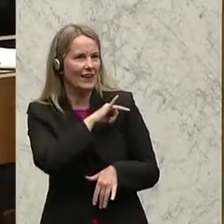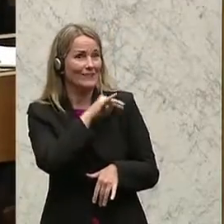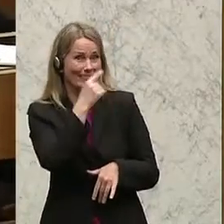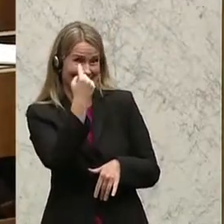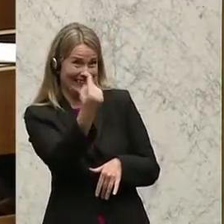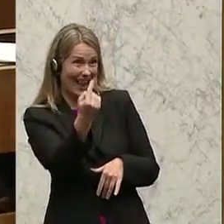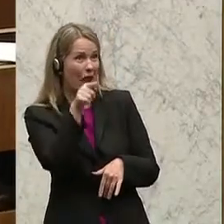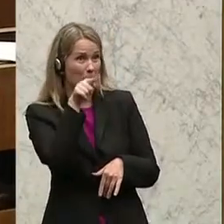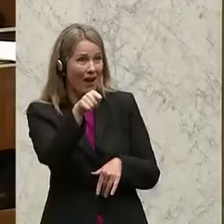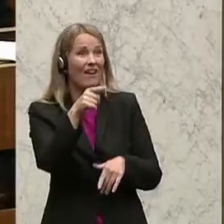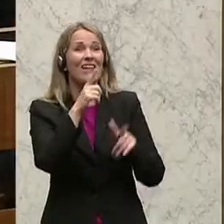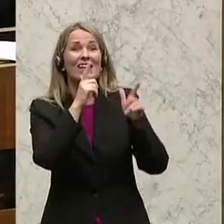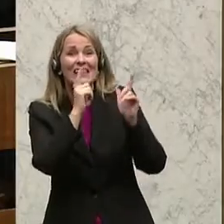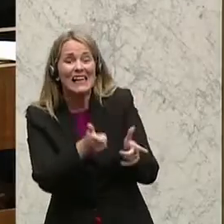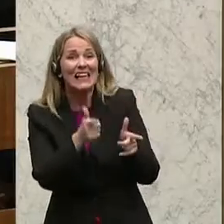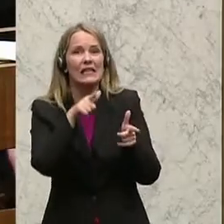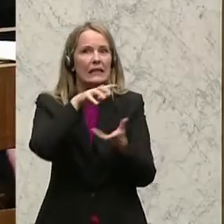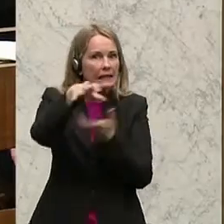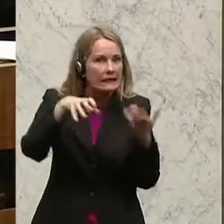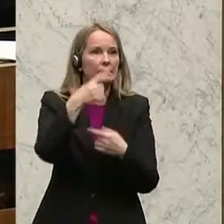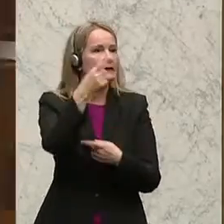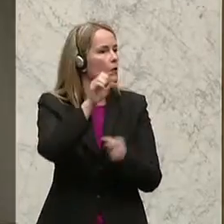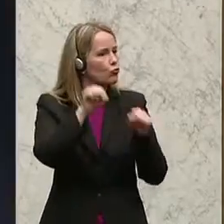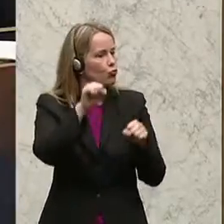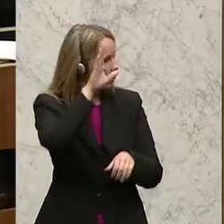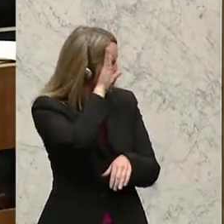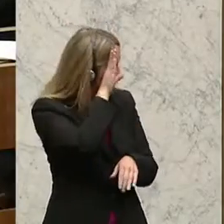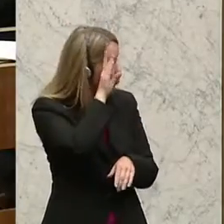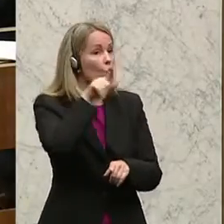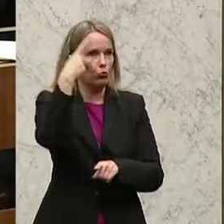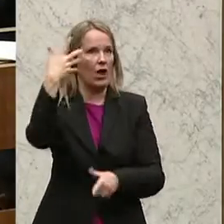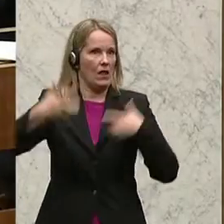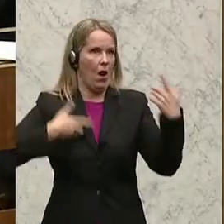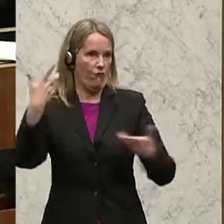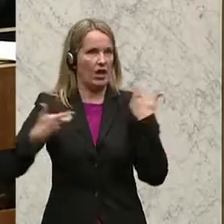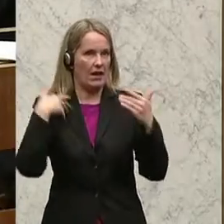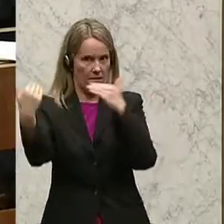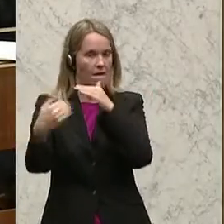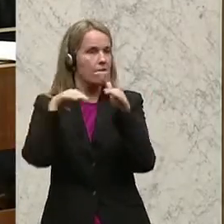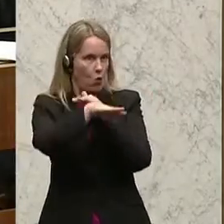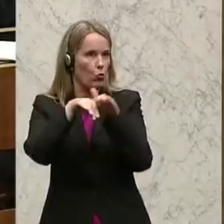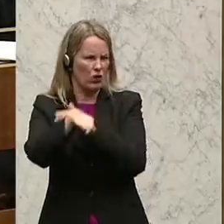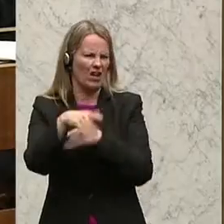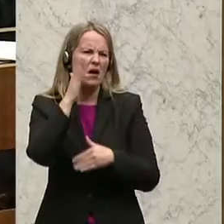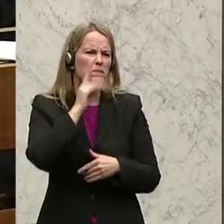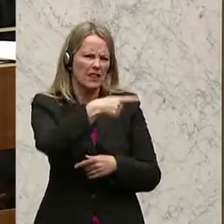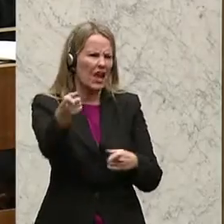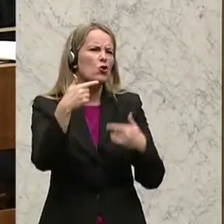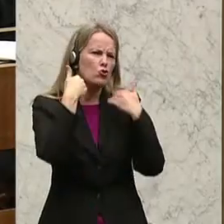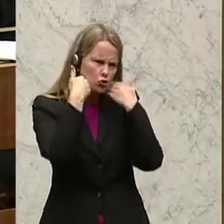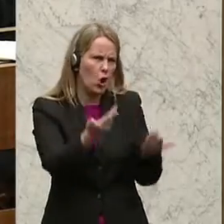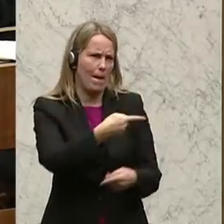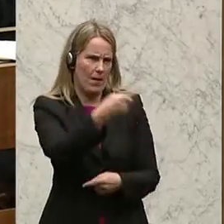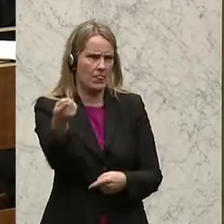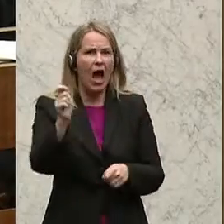genau diejenigen, die bei Kriegen und Krisen weggeschaut haben und sich dann über die Flüchtlinge aufgeregt haben. Ich meine, bitte schämen Sie sich. Als